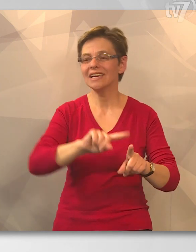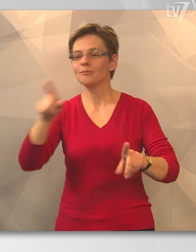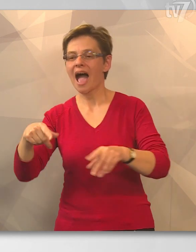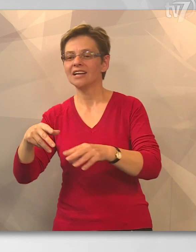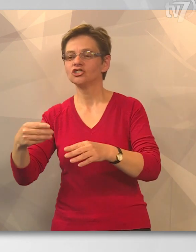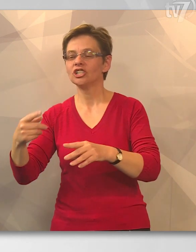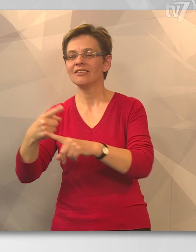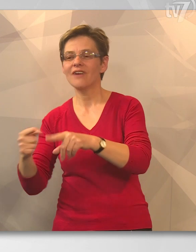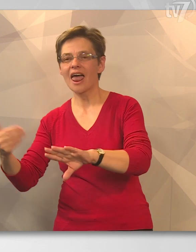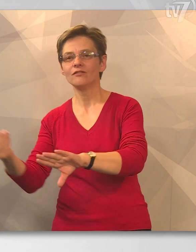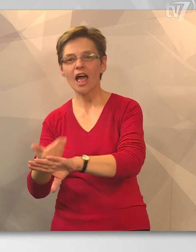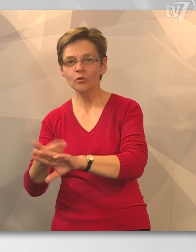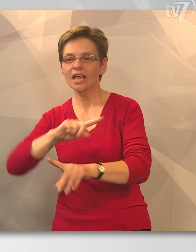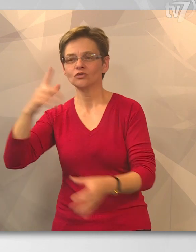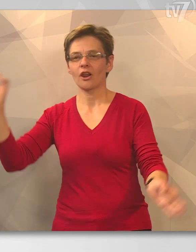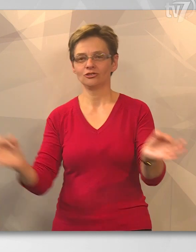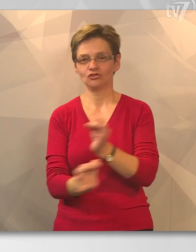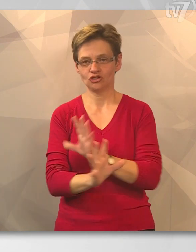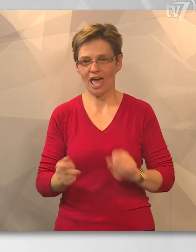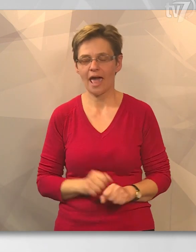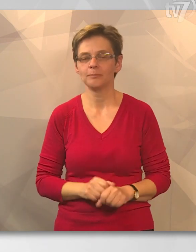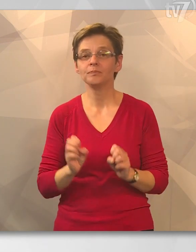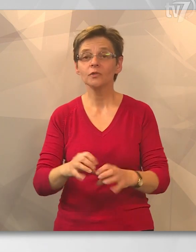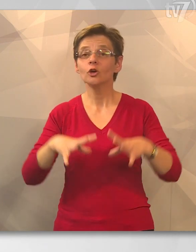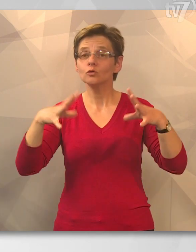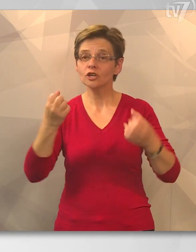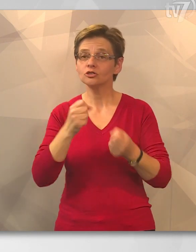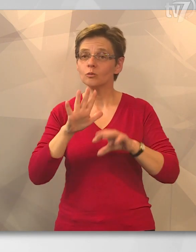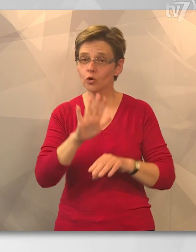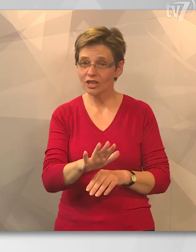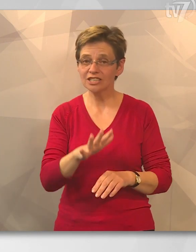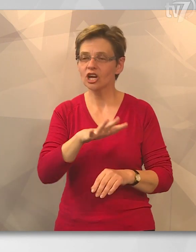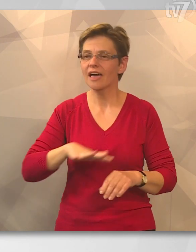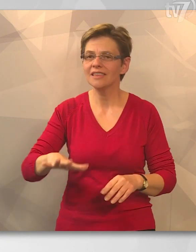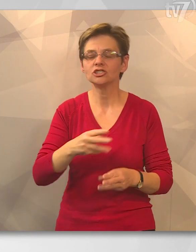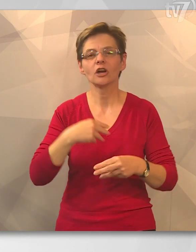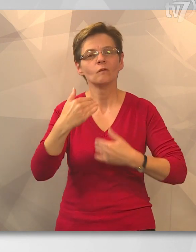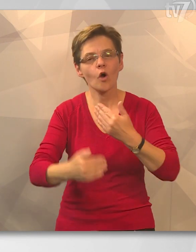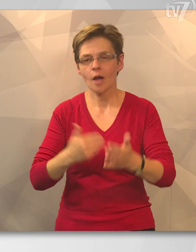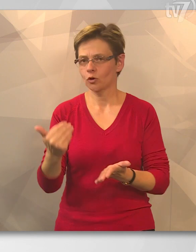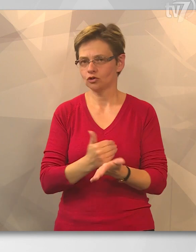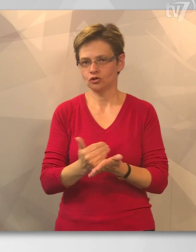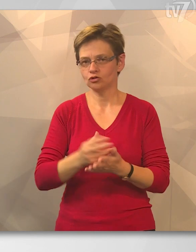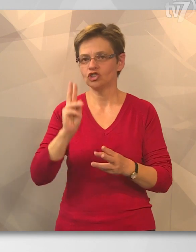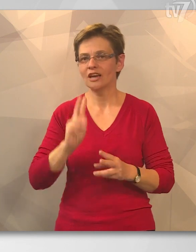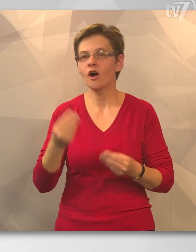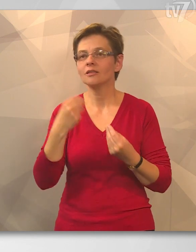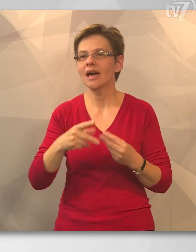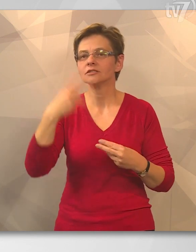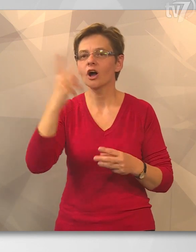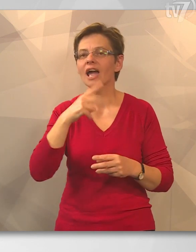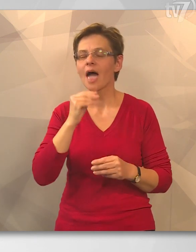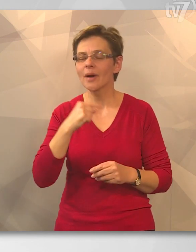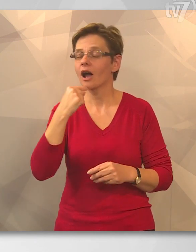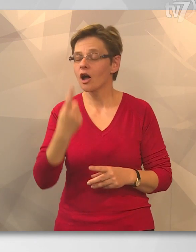dúzzasztónak, amíg a másik felét felújítjuk, és utána csere van. A dúzzasztó működésére a térségnek folyamatosan szüksége van, mivel